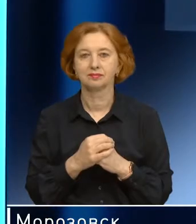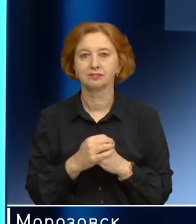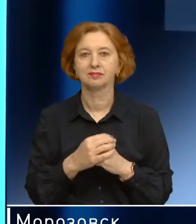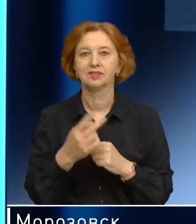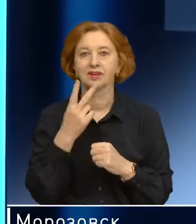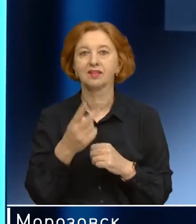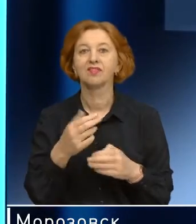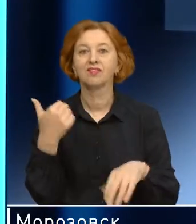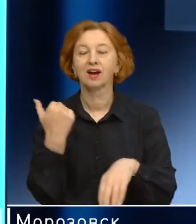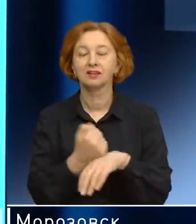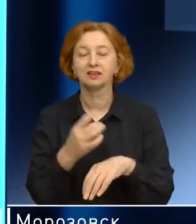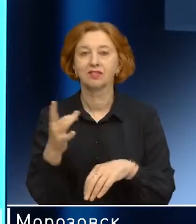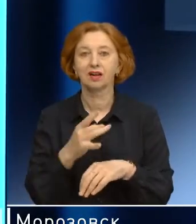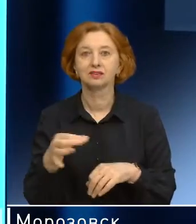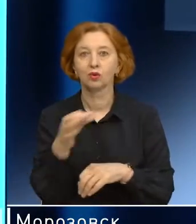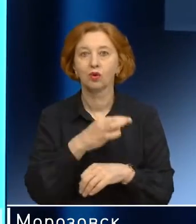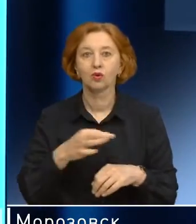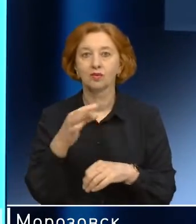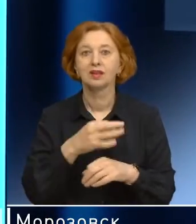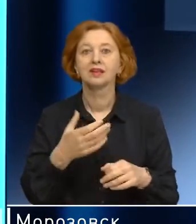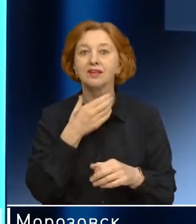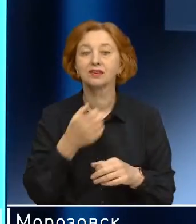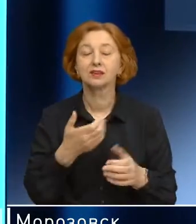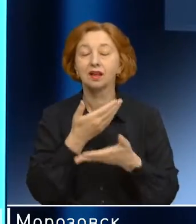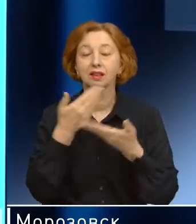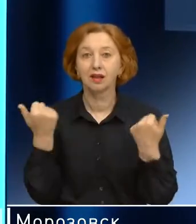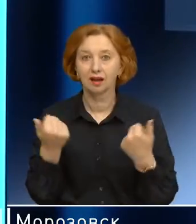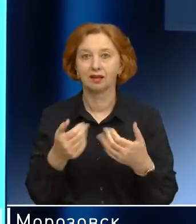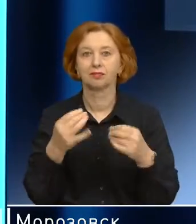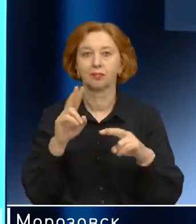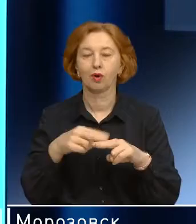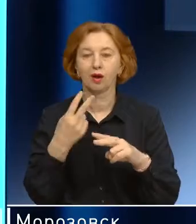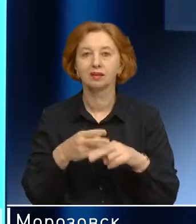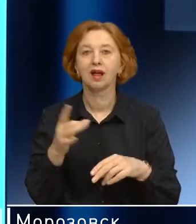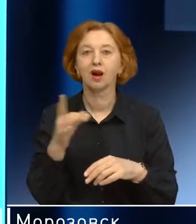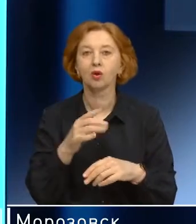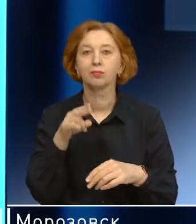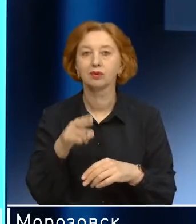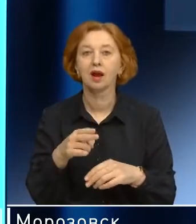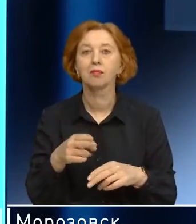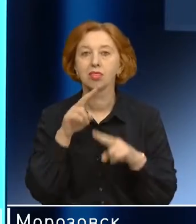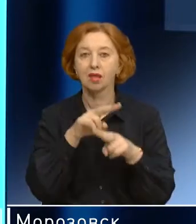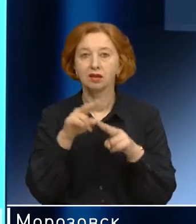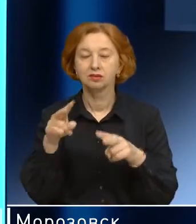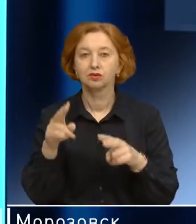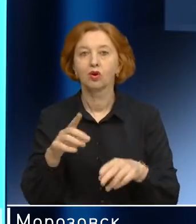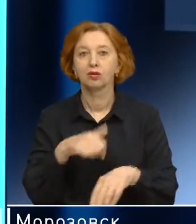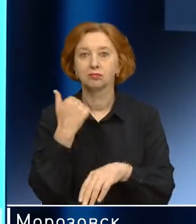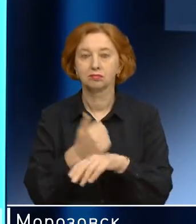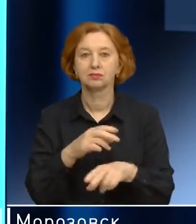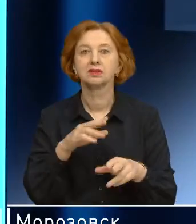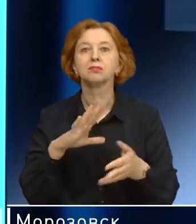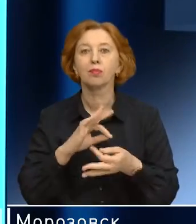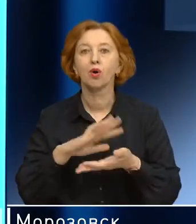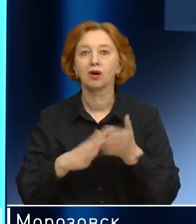Дефицита вакцины в Ростовской области нет. Об этом заявил руководитель управления Роспотребнадзора по региону Евгений Ковалев на брифинге по ситуации